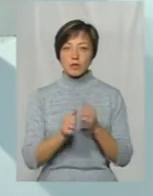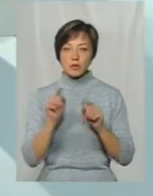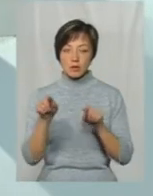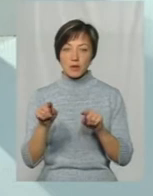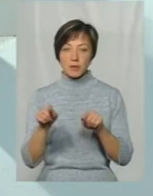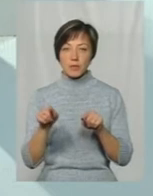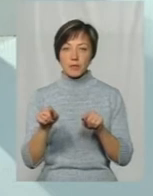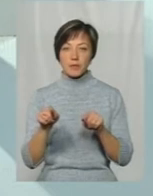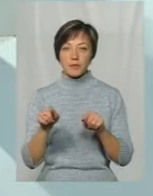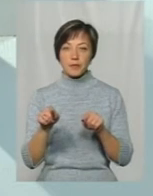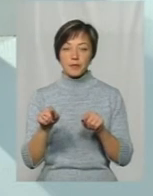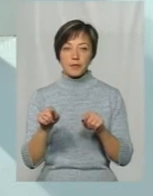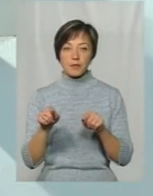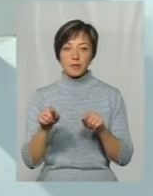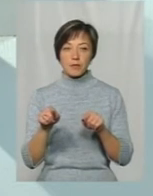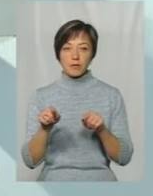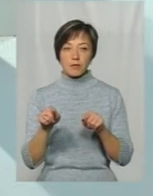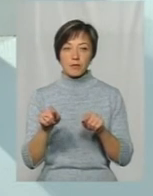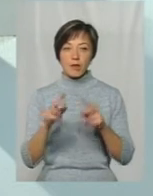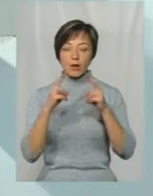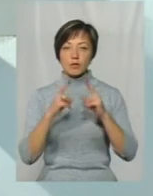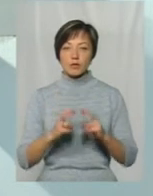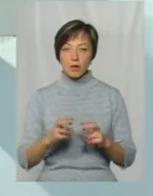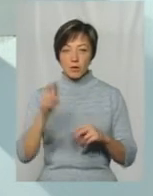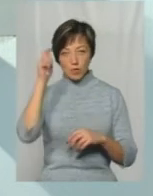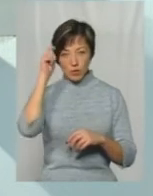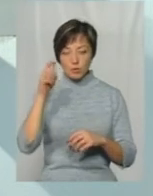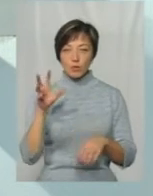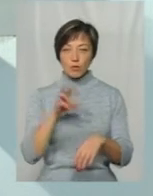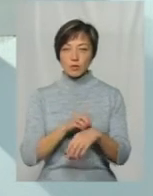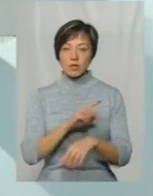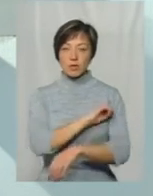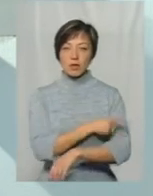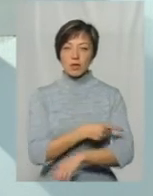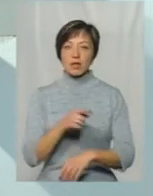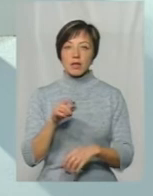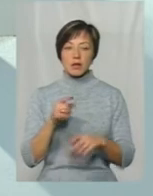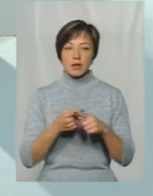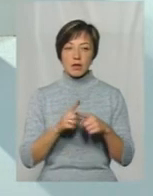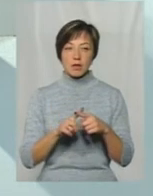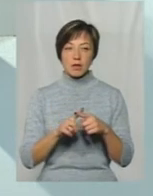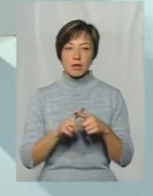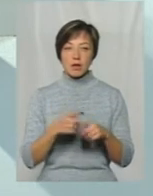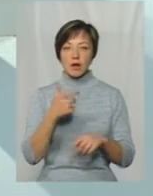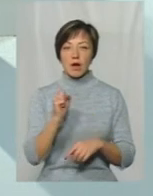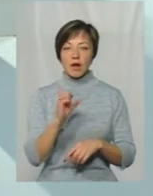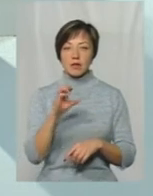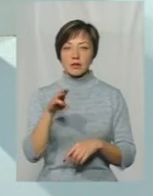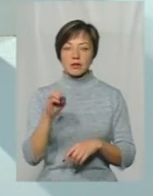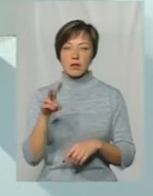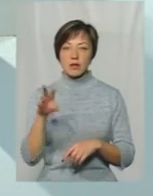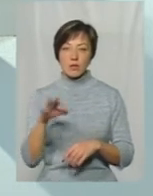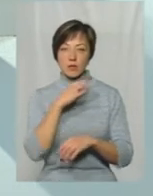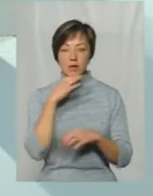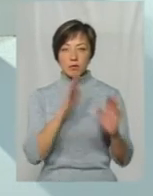дуже так розбирали Хлопчика покусало, на стелу теж були випадки І взагалі так